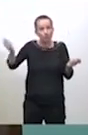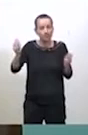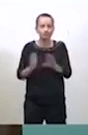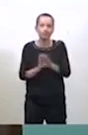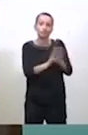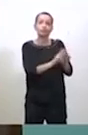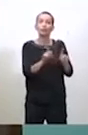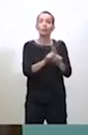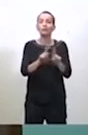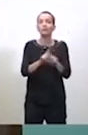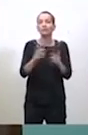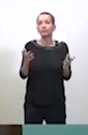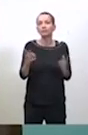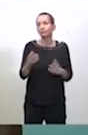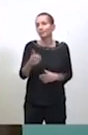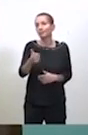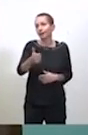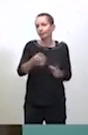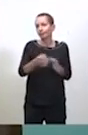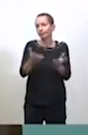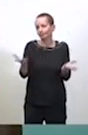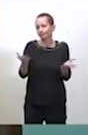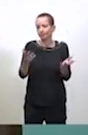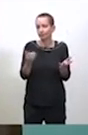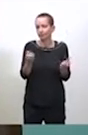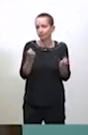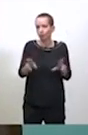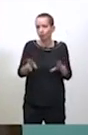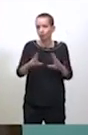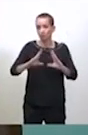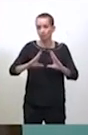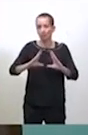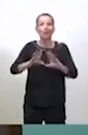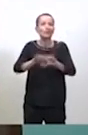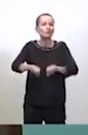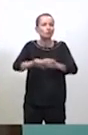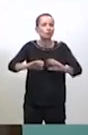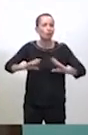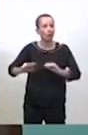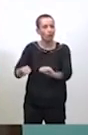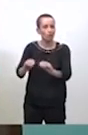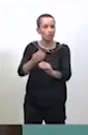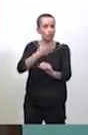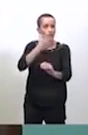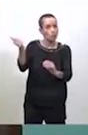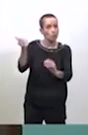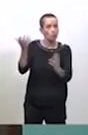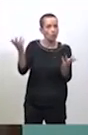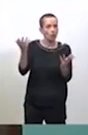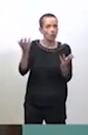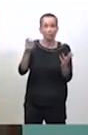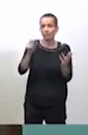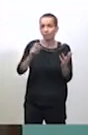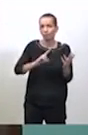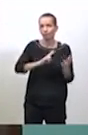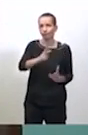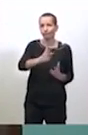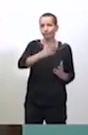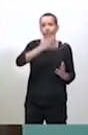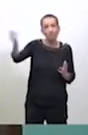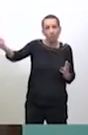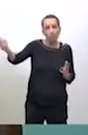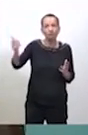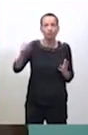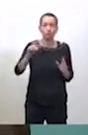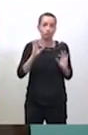qui ne peut qu'améliorer l'exécution, c'est le fait globalement de mieux prévoir. Et je tiens